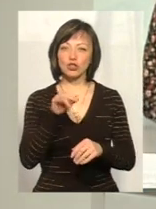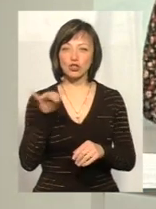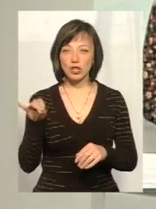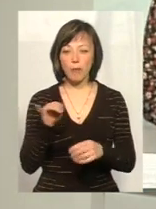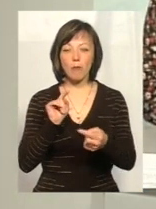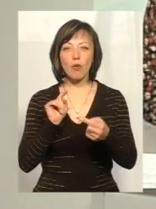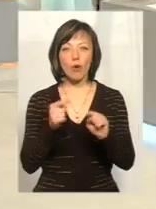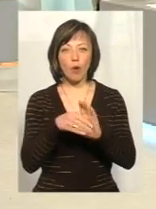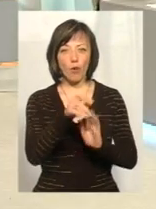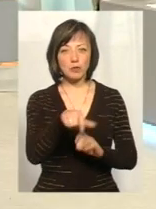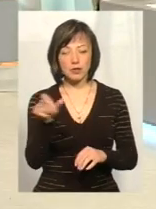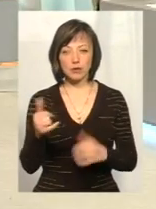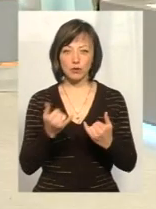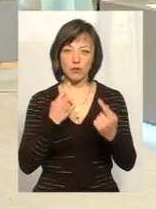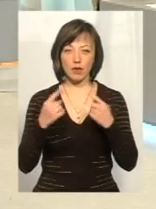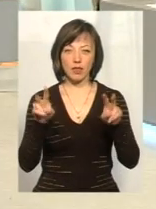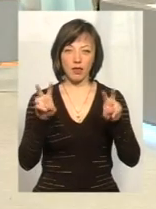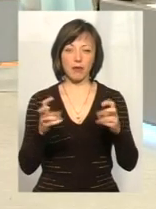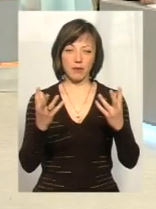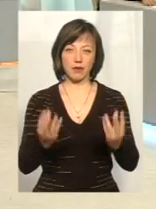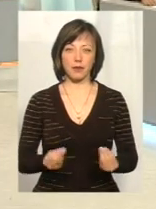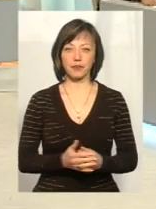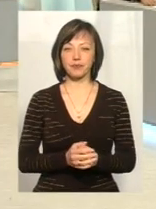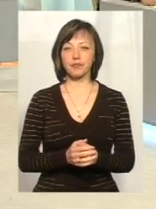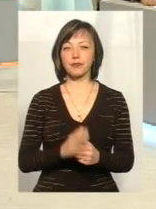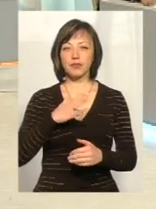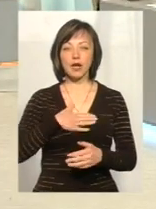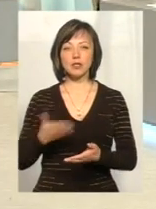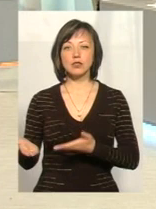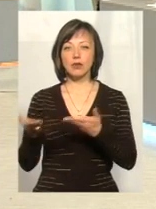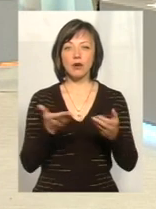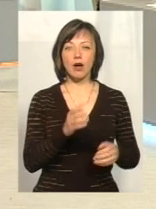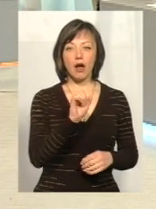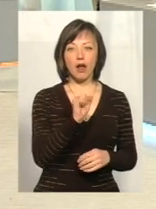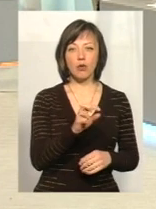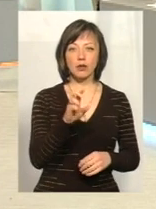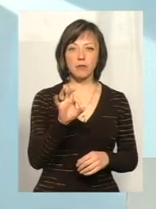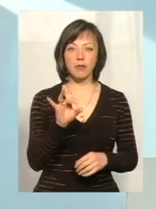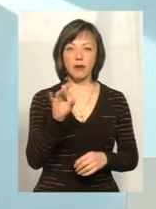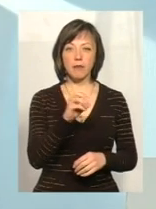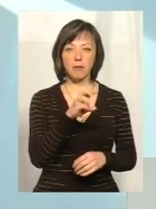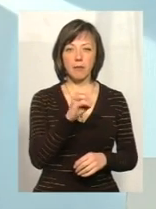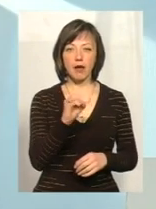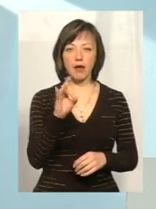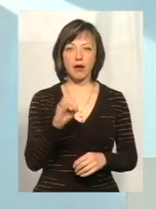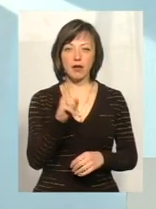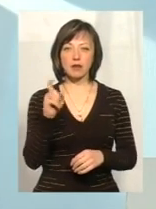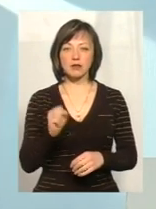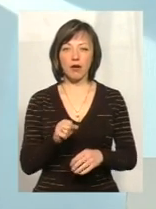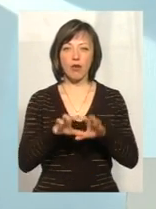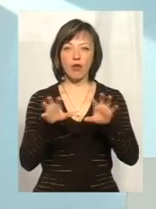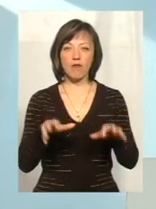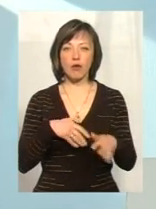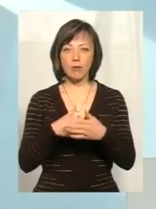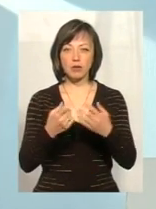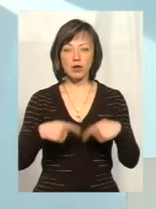говоримо сьогодні у студії теми дня. Сьогодні наша гостя Альона Береза, голова громадської організації «Жіночий антикорупційний рух».